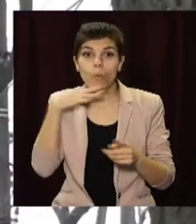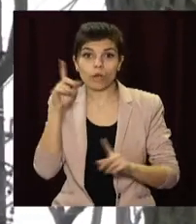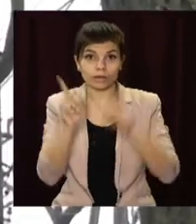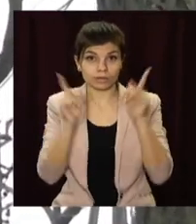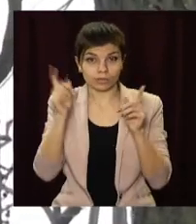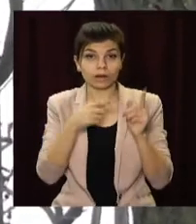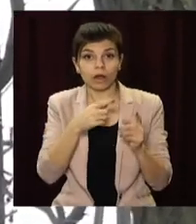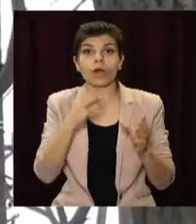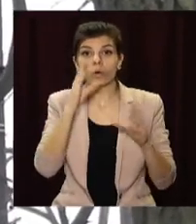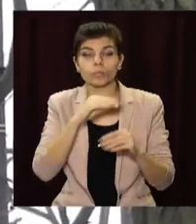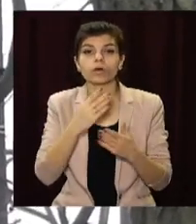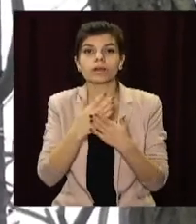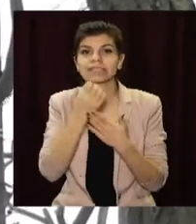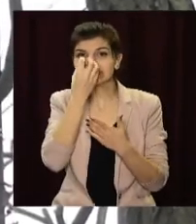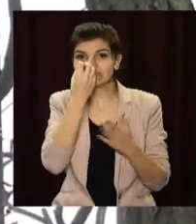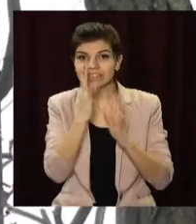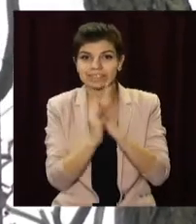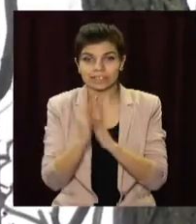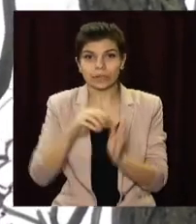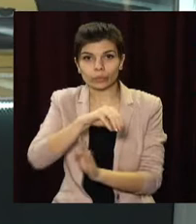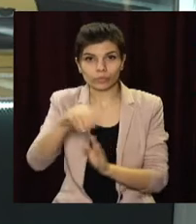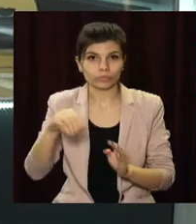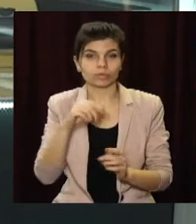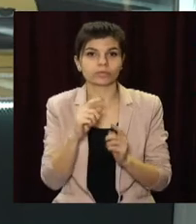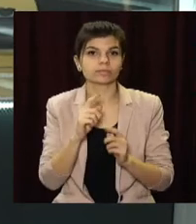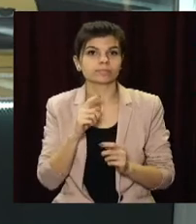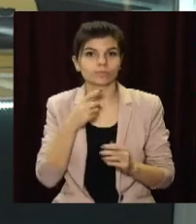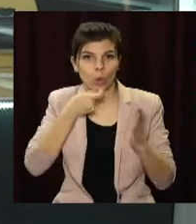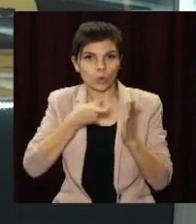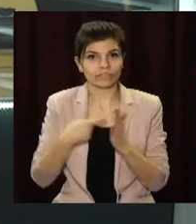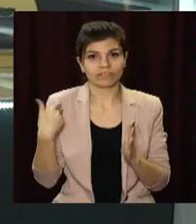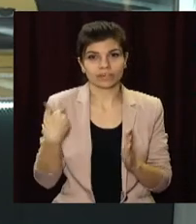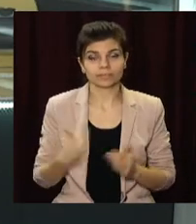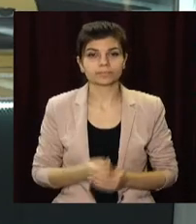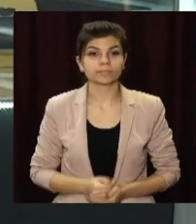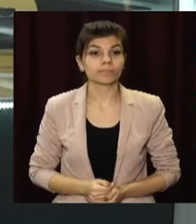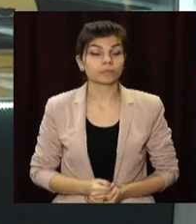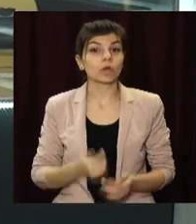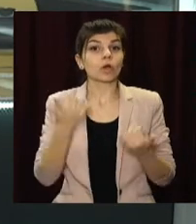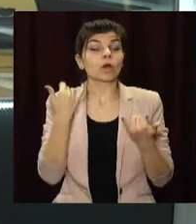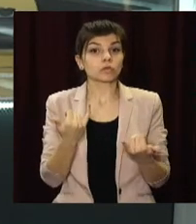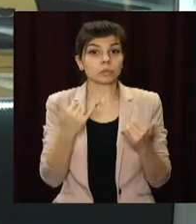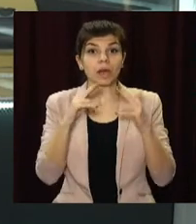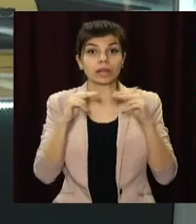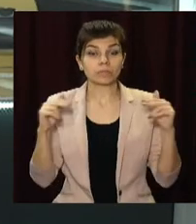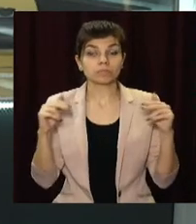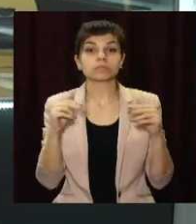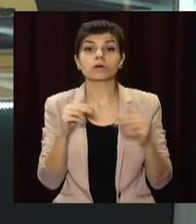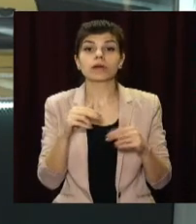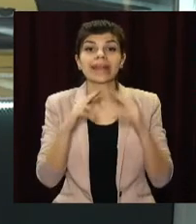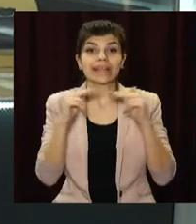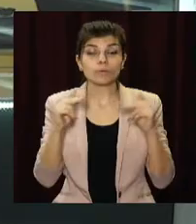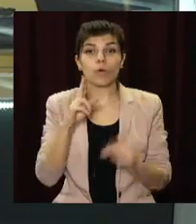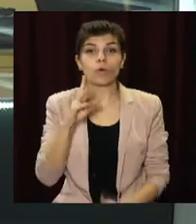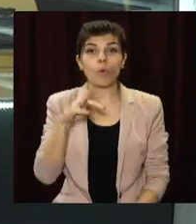що їх вистачить і для одобрювання клумб і квітників. Буде чисто. Відтепер у Дніпрі компанія Дніпро Комун Транс включатиме в